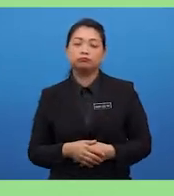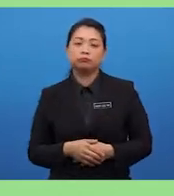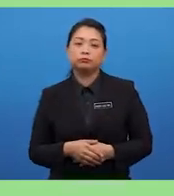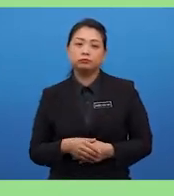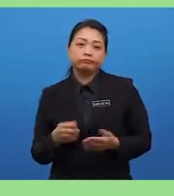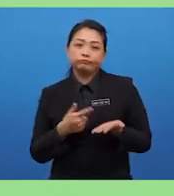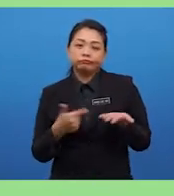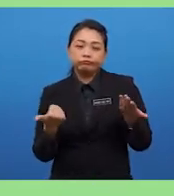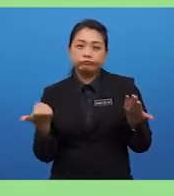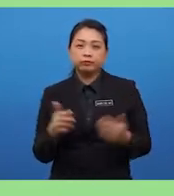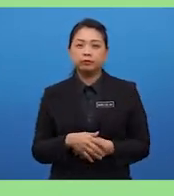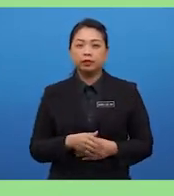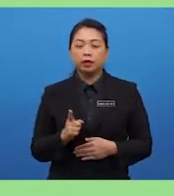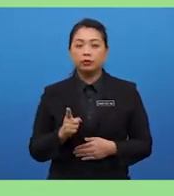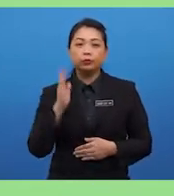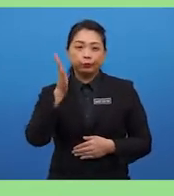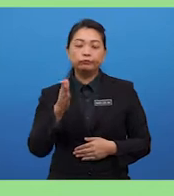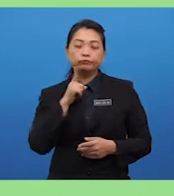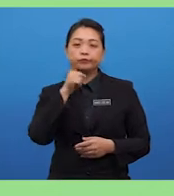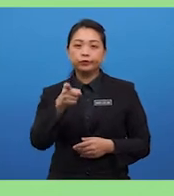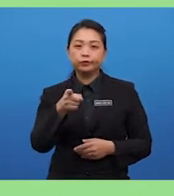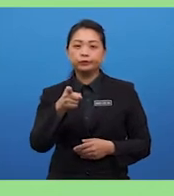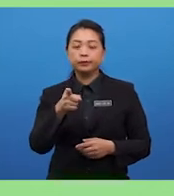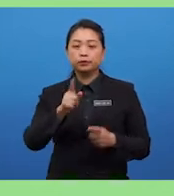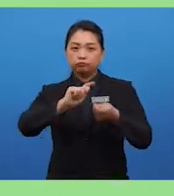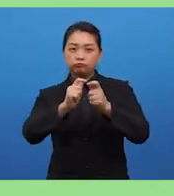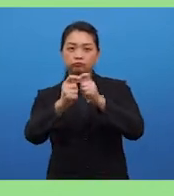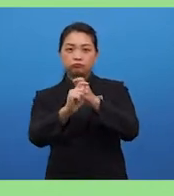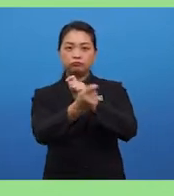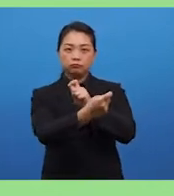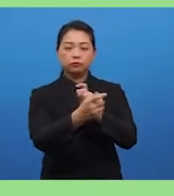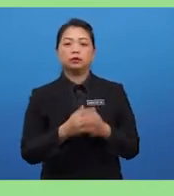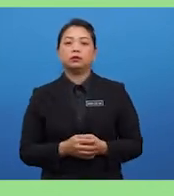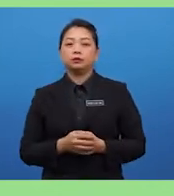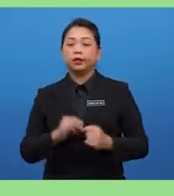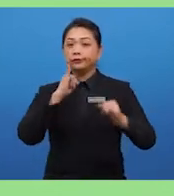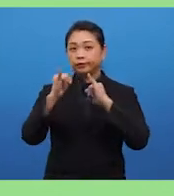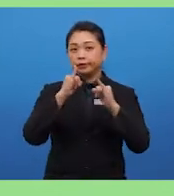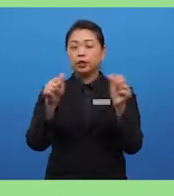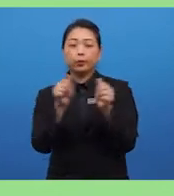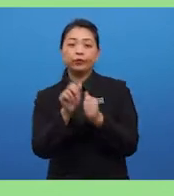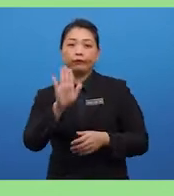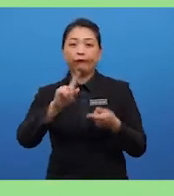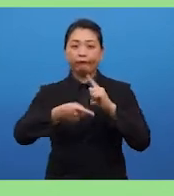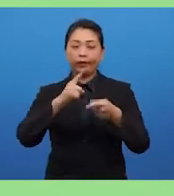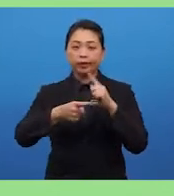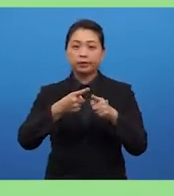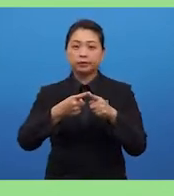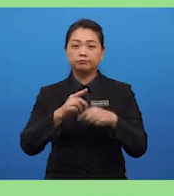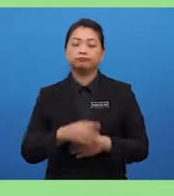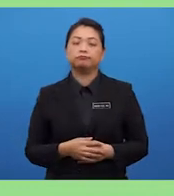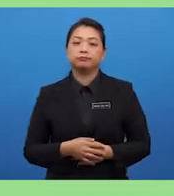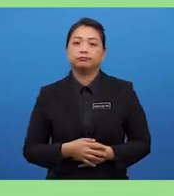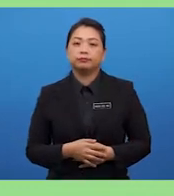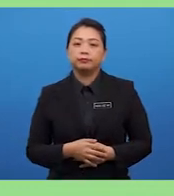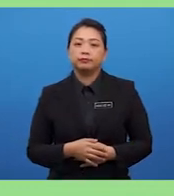on certain points, there will definitely be turn-taking, interrupting your friends in order for you to come